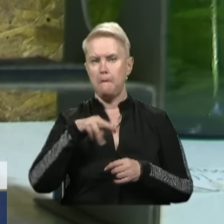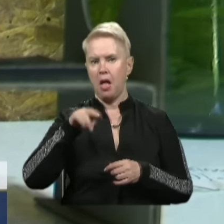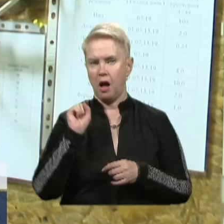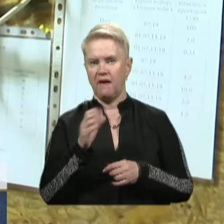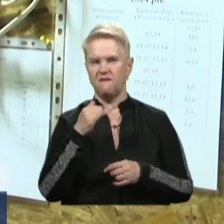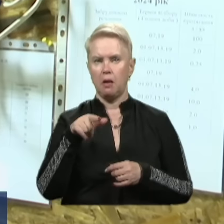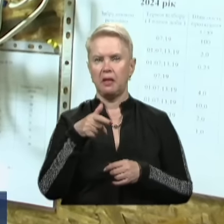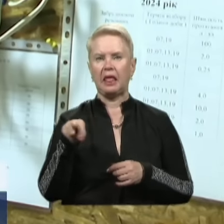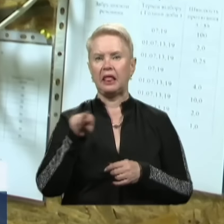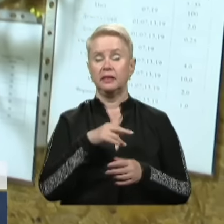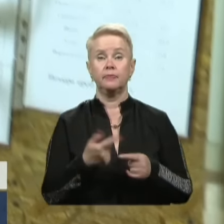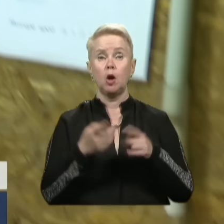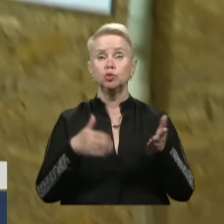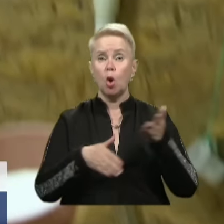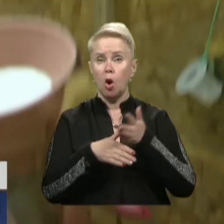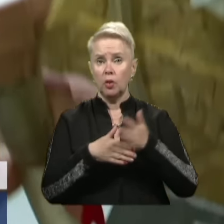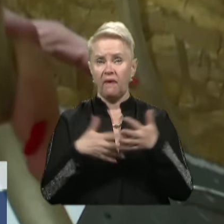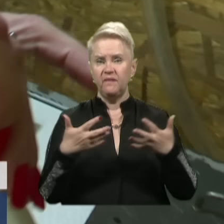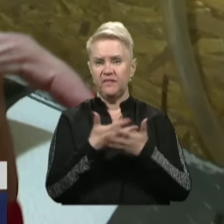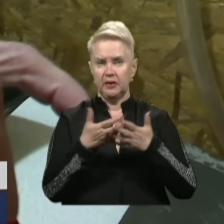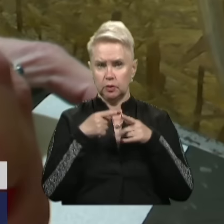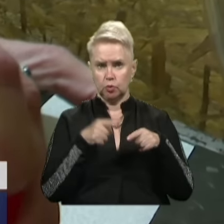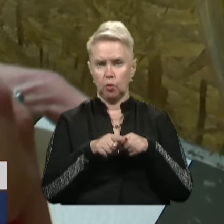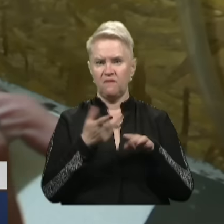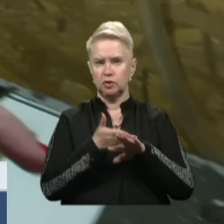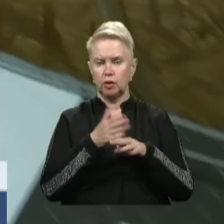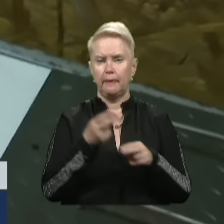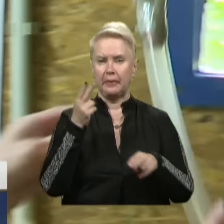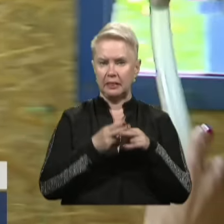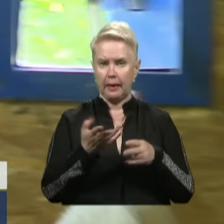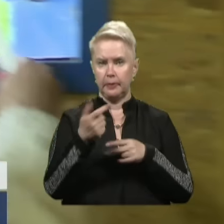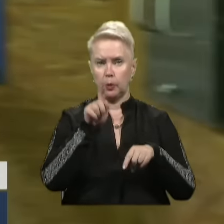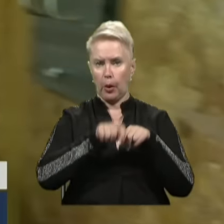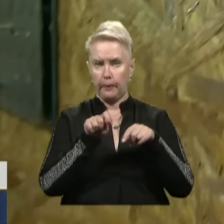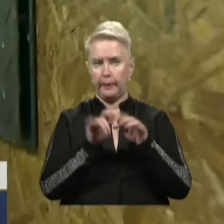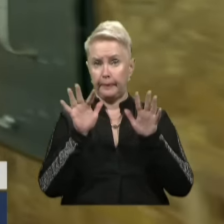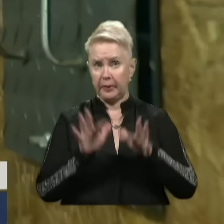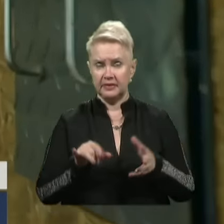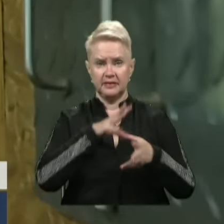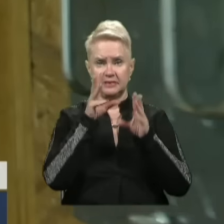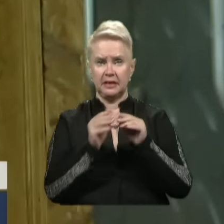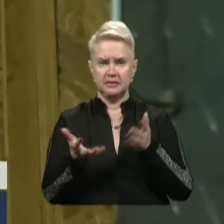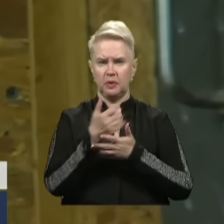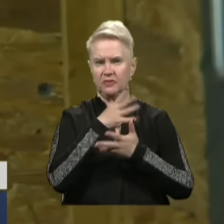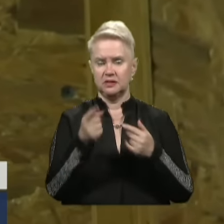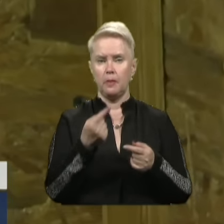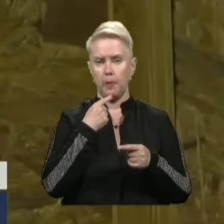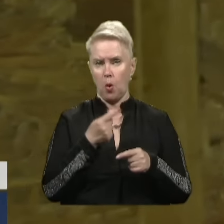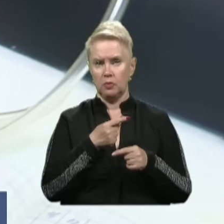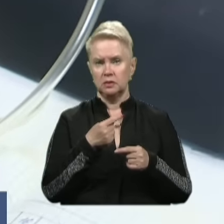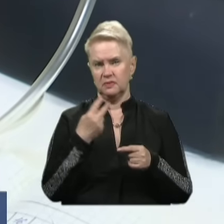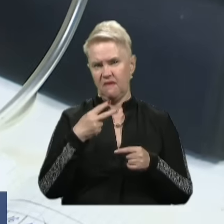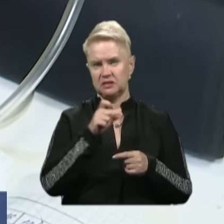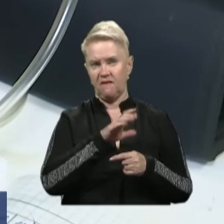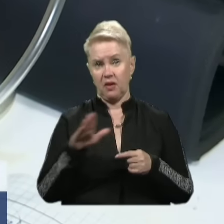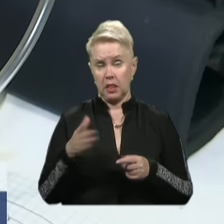та формальдикід. А ще за допомогою фільтру тут притягують важкі метали і беруть на перевірку пил. Загалом збір усіх проб займає зо